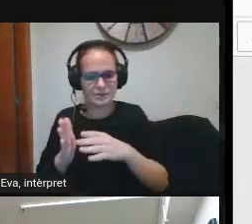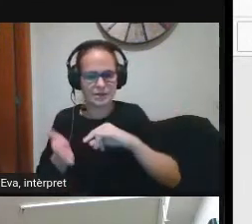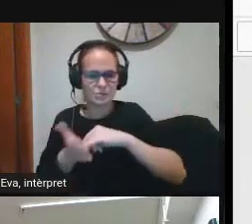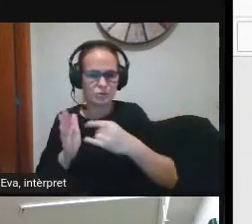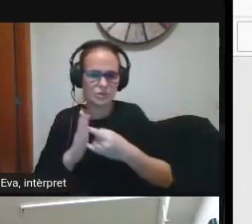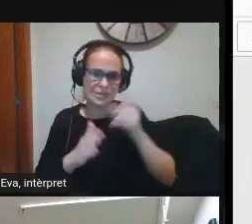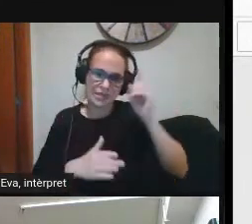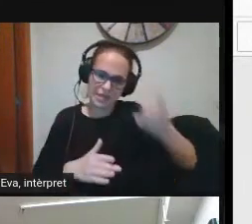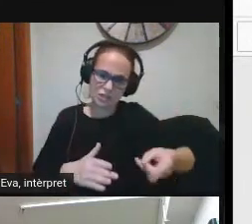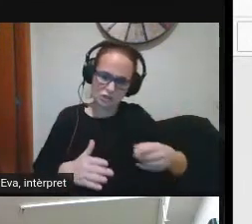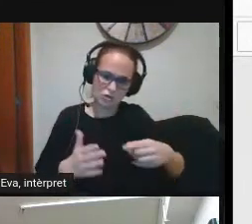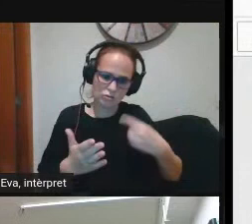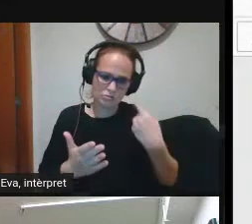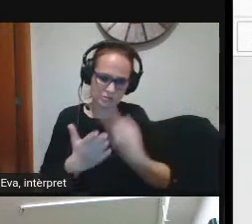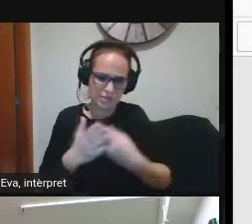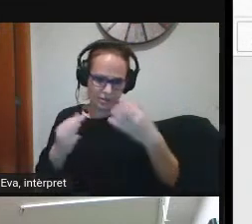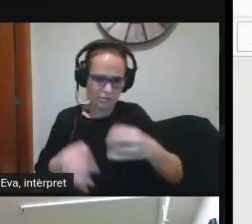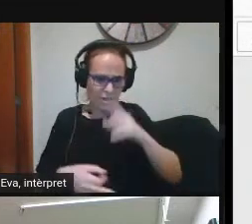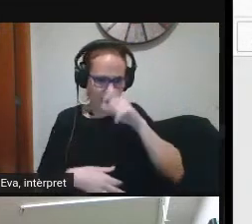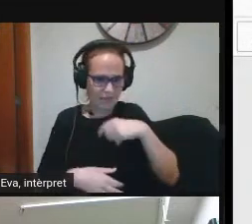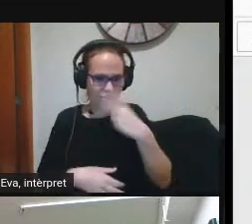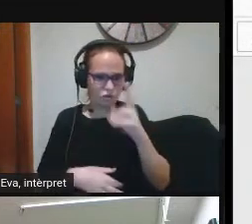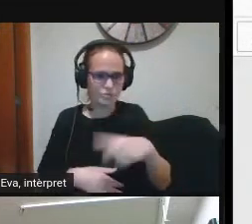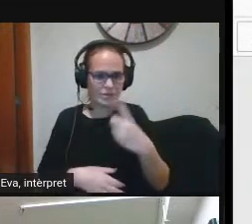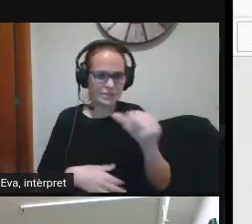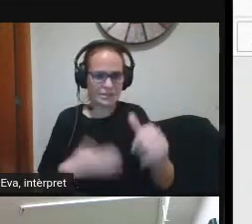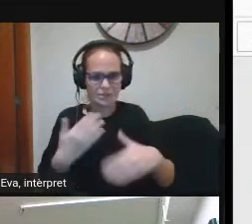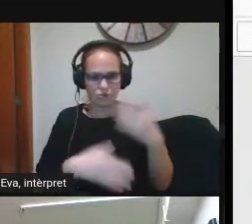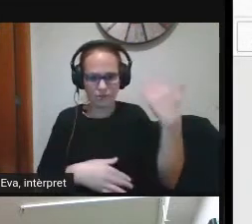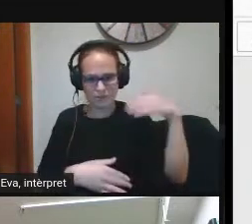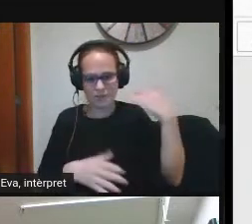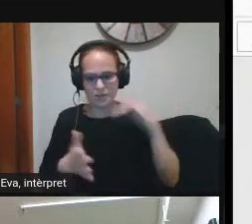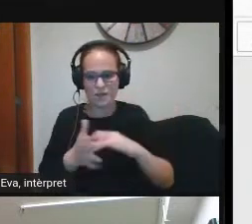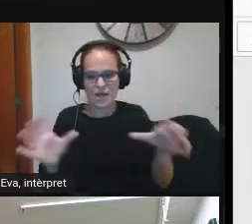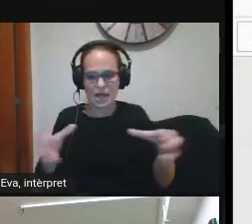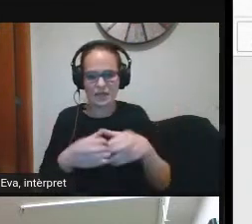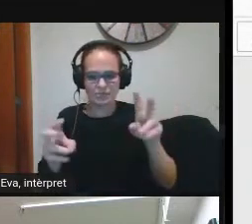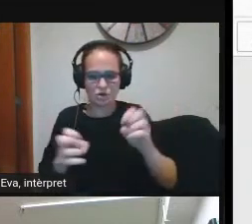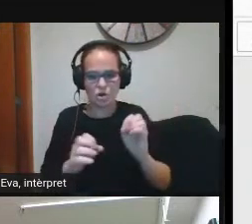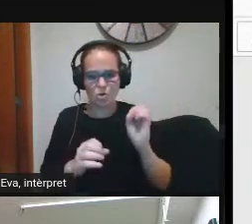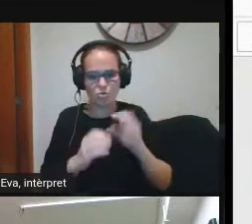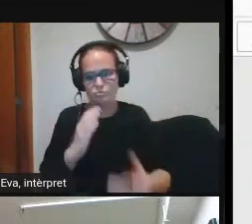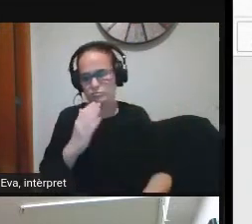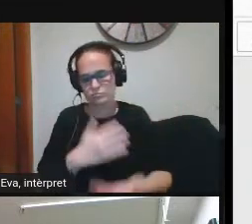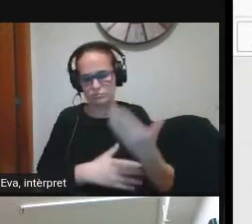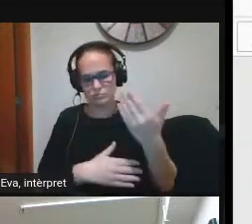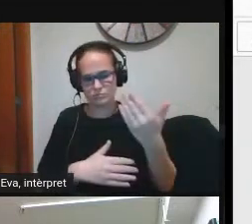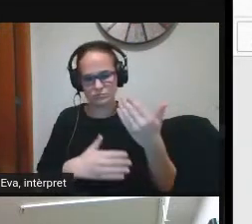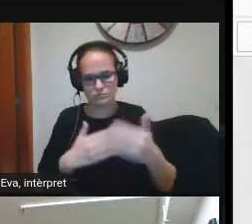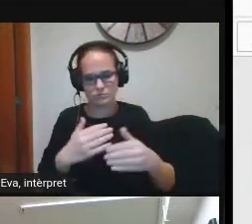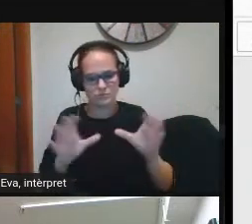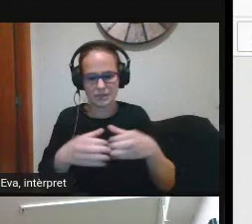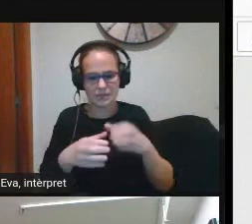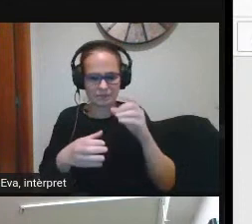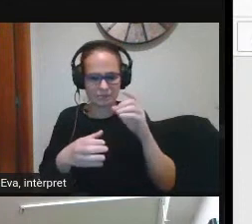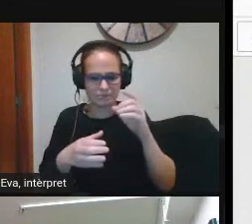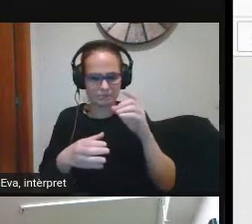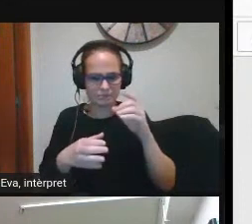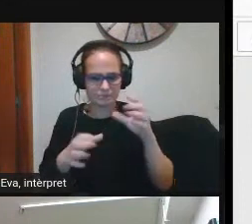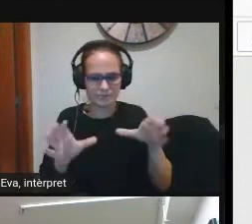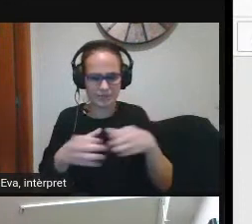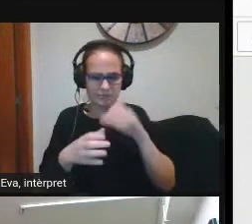de direcció que es va iniciar l'any 2016 quan vam formar un equip nou i en principi un dels principals